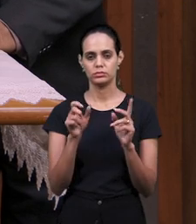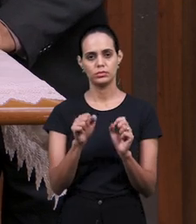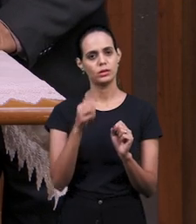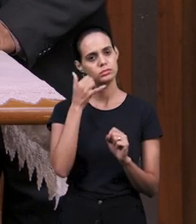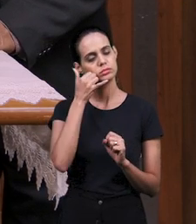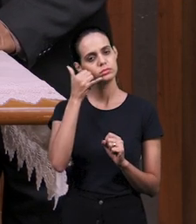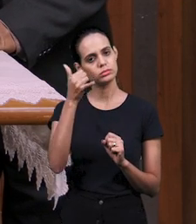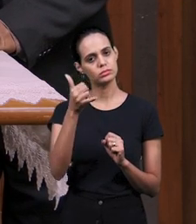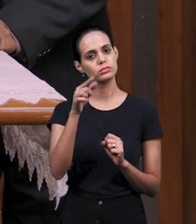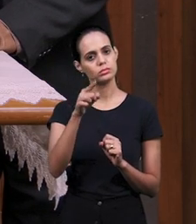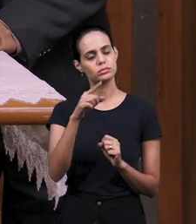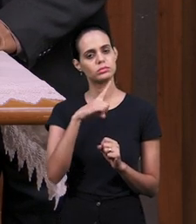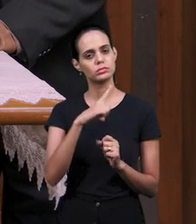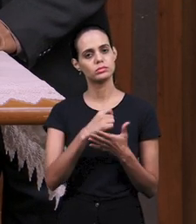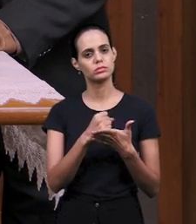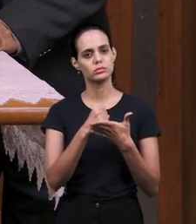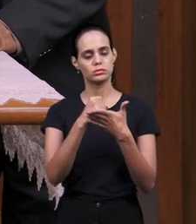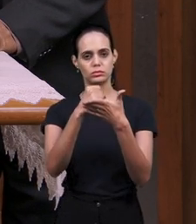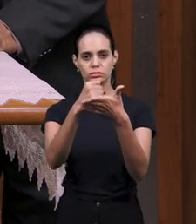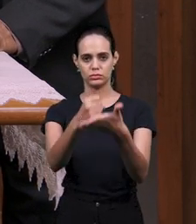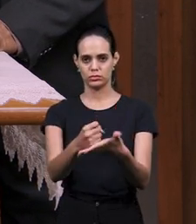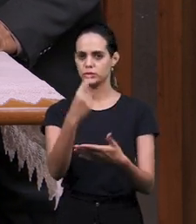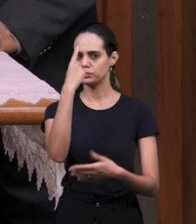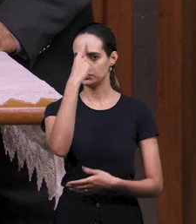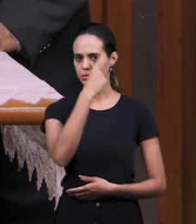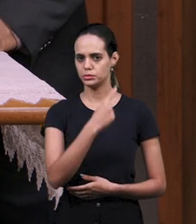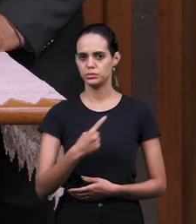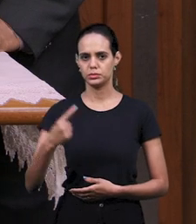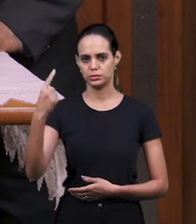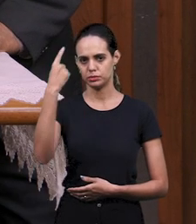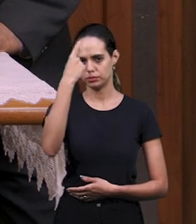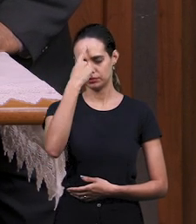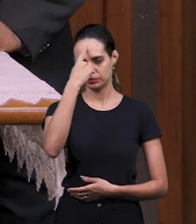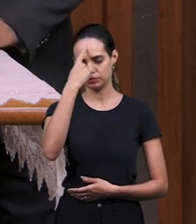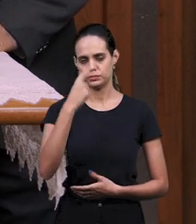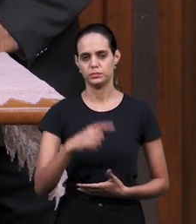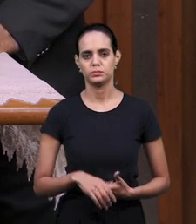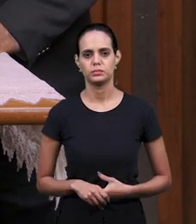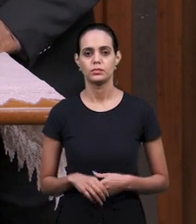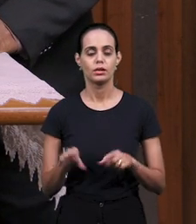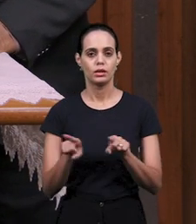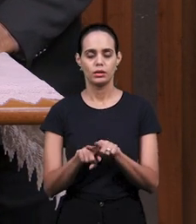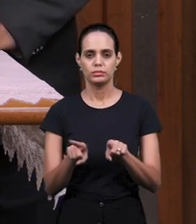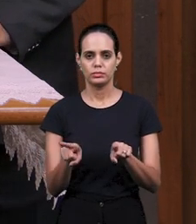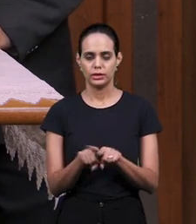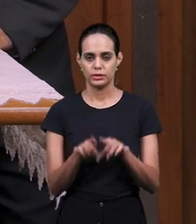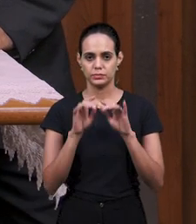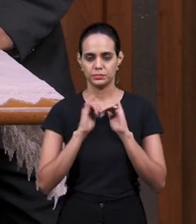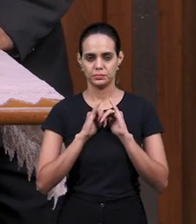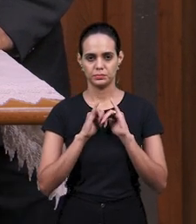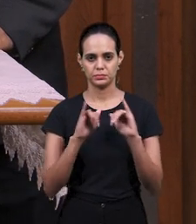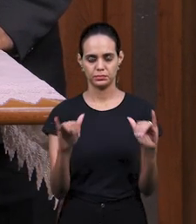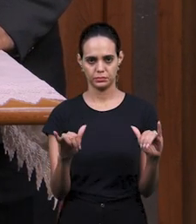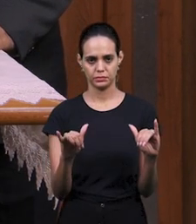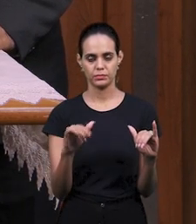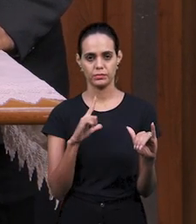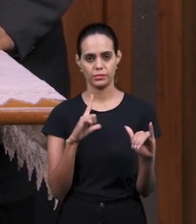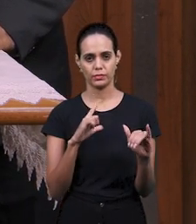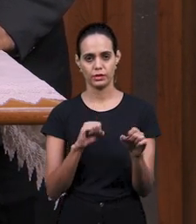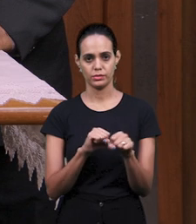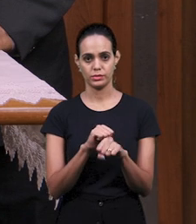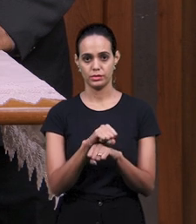уделят внимание 24 часа в сутки, 7 дней в неделю. И мы хотим сказать, что будет международный